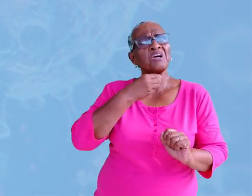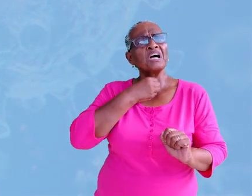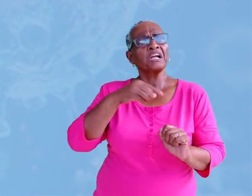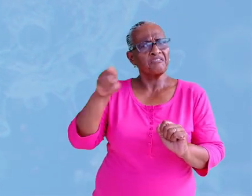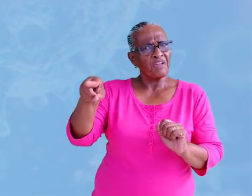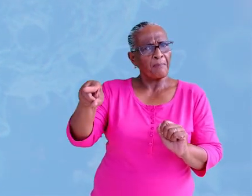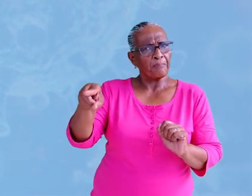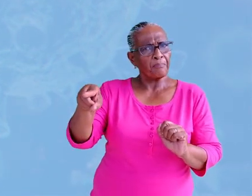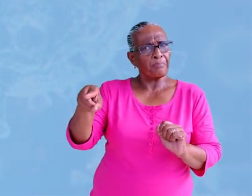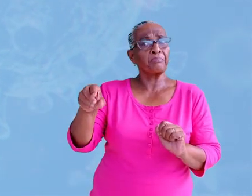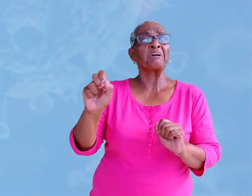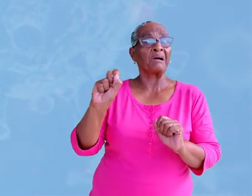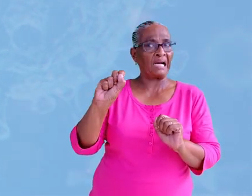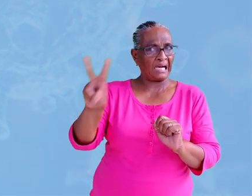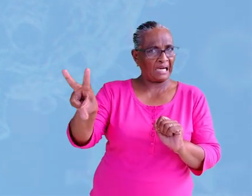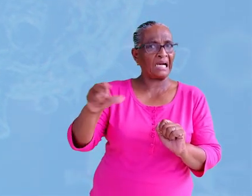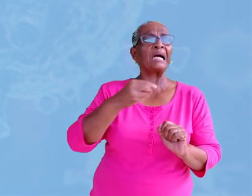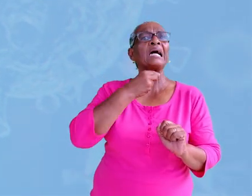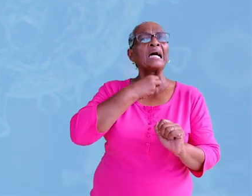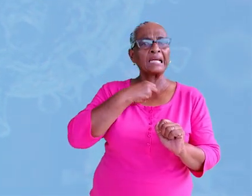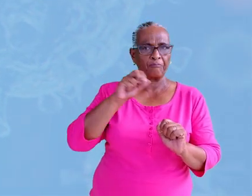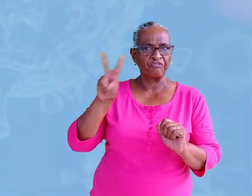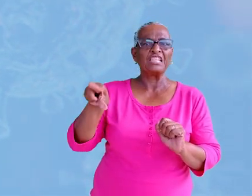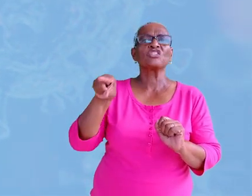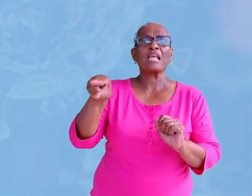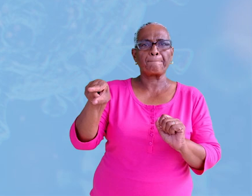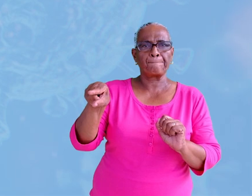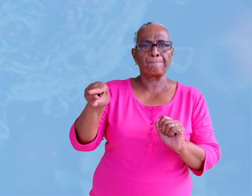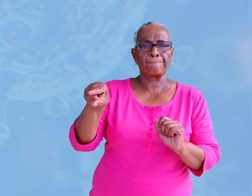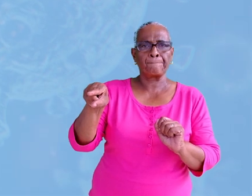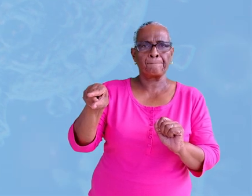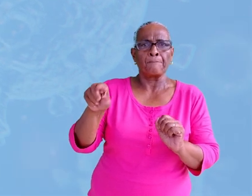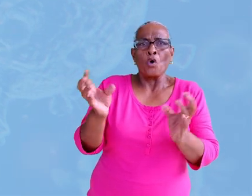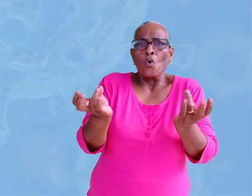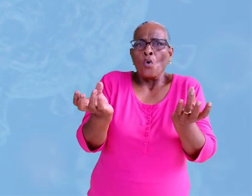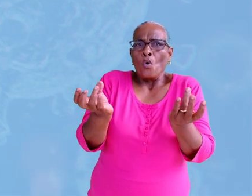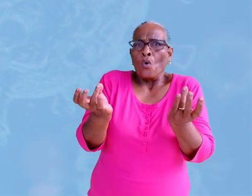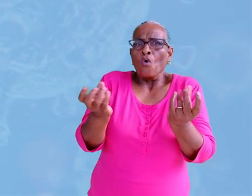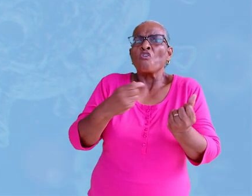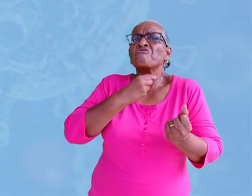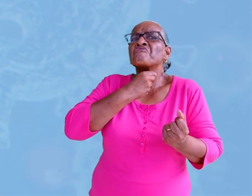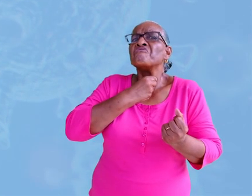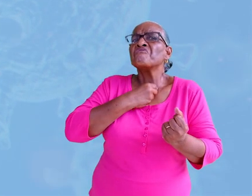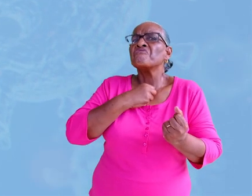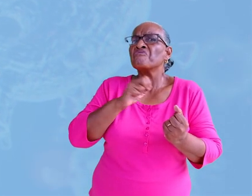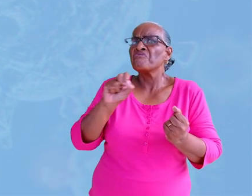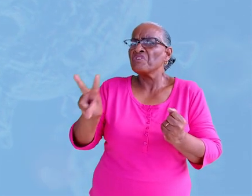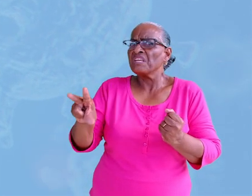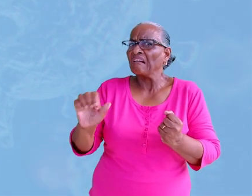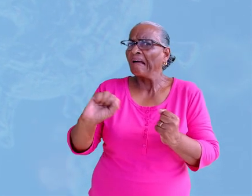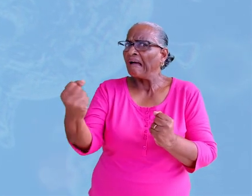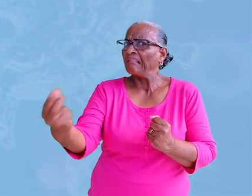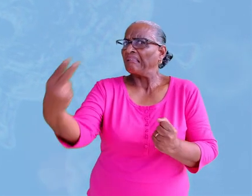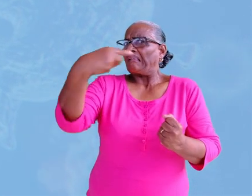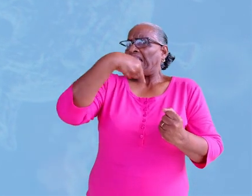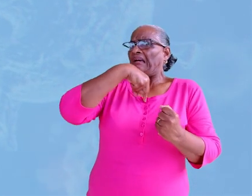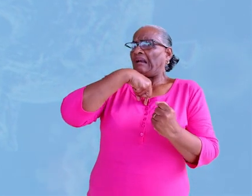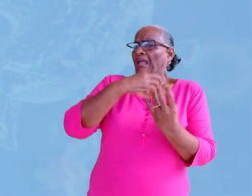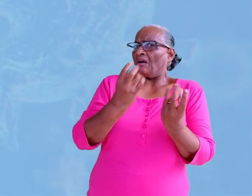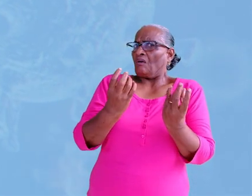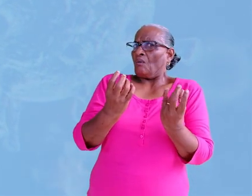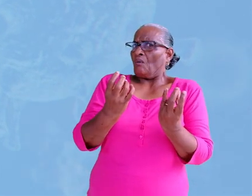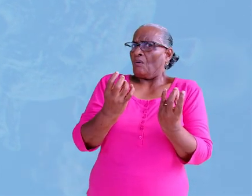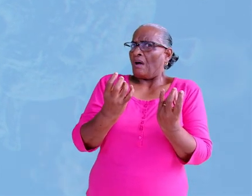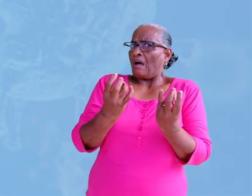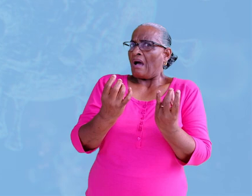Iemand heeft griep. Hij is besmet met een griepvirus. Hoe kun je dat griepvirus ook